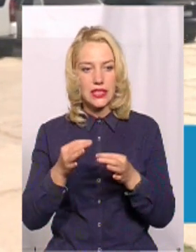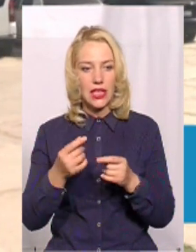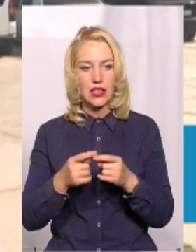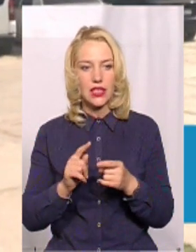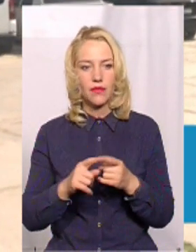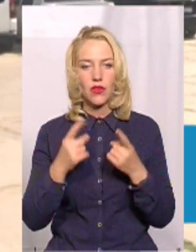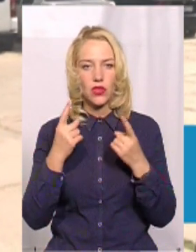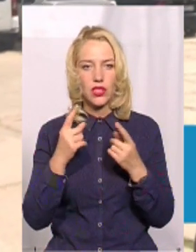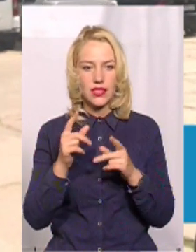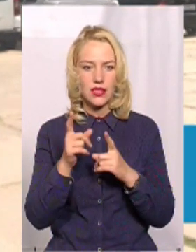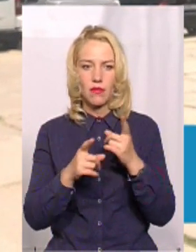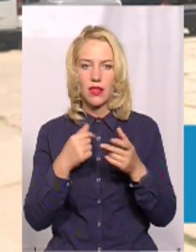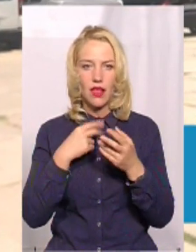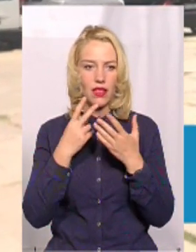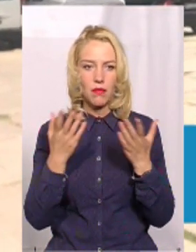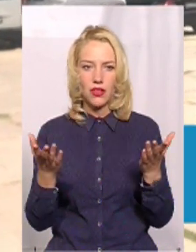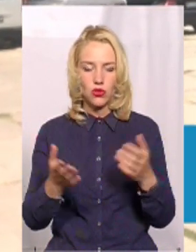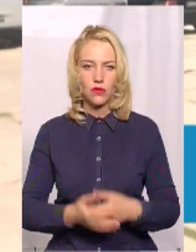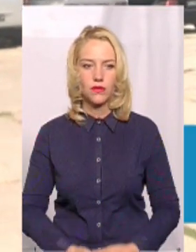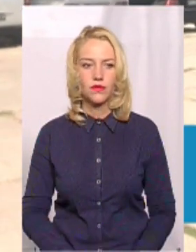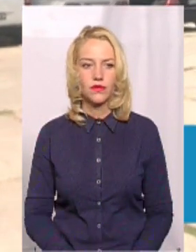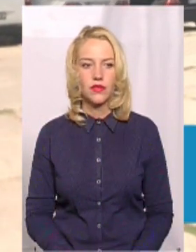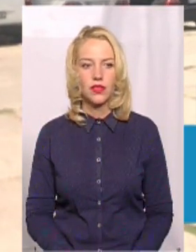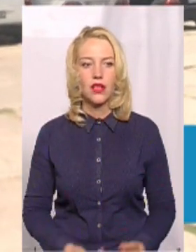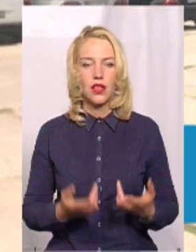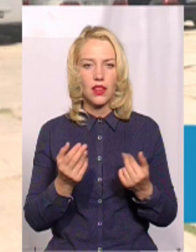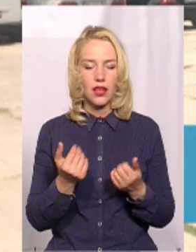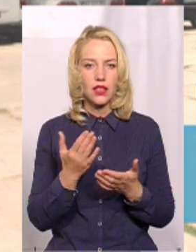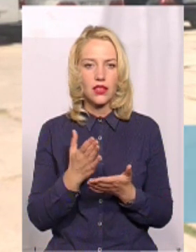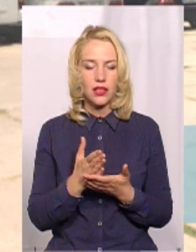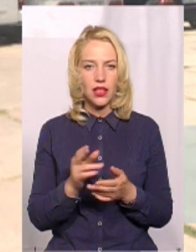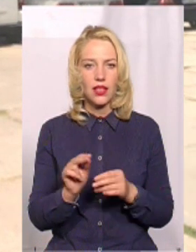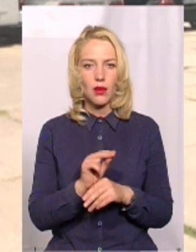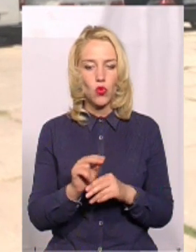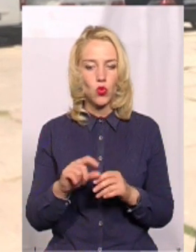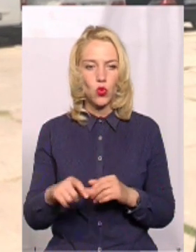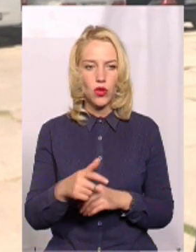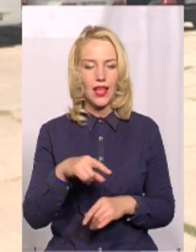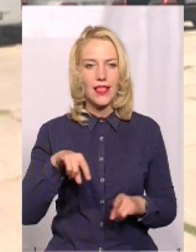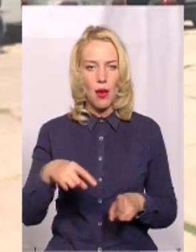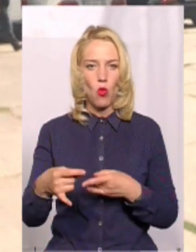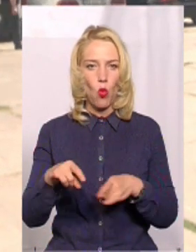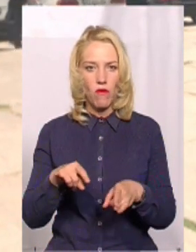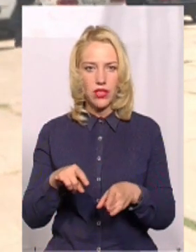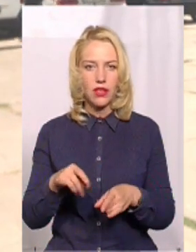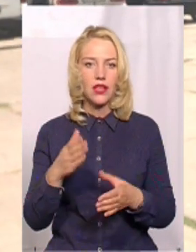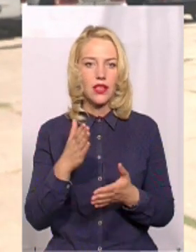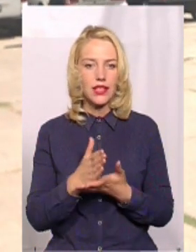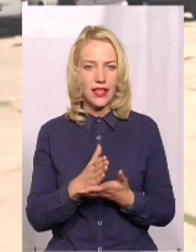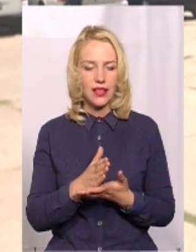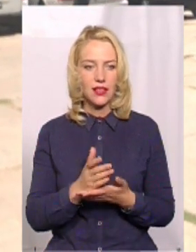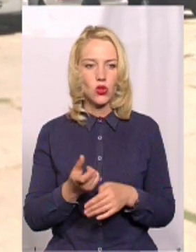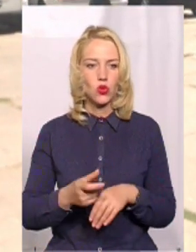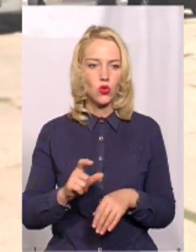грандіозних змін я не бачу. Так, є ремонт доріг Ямковий. Є дуже